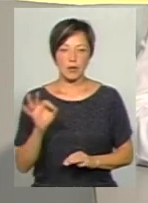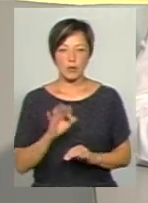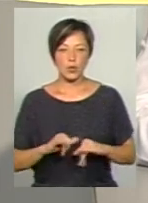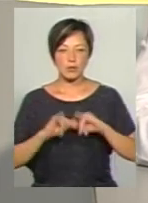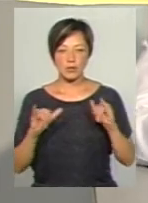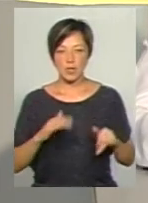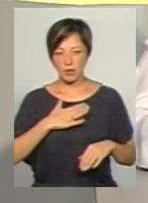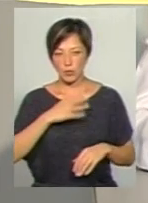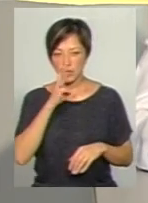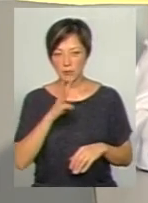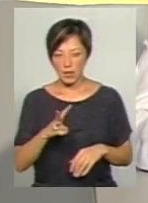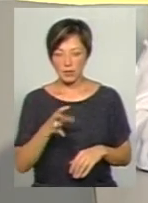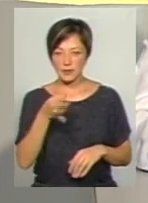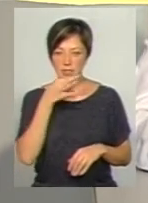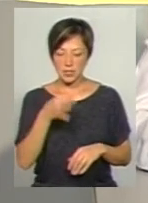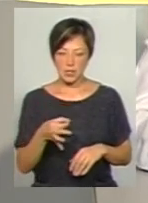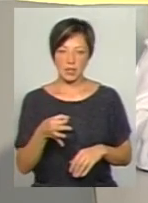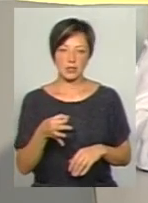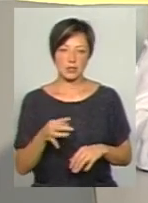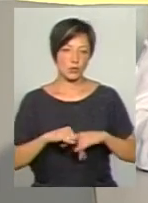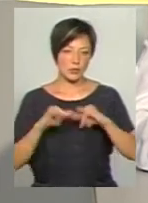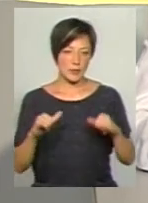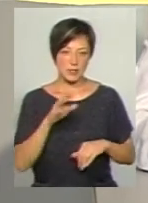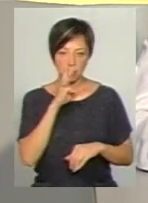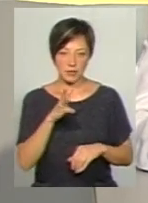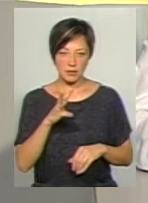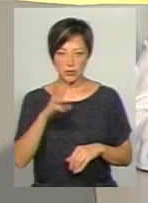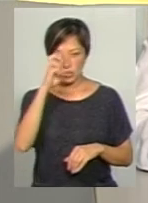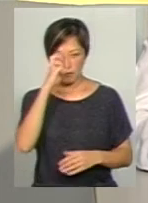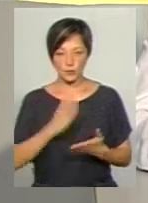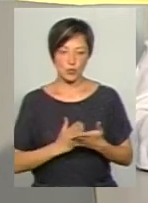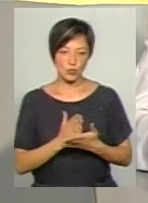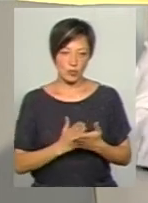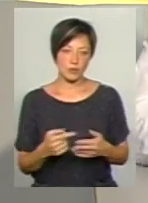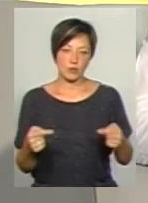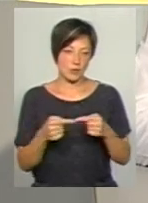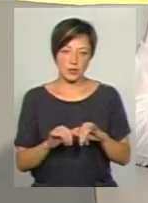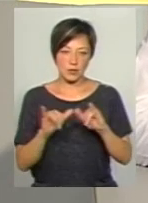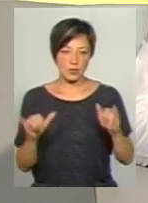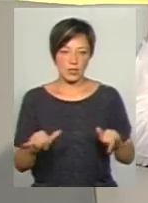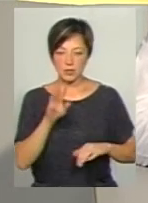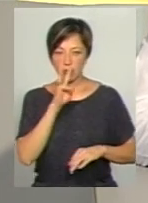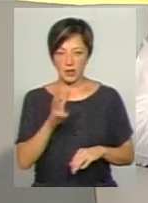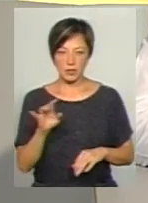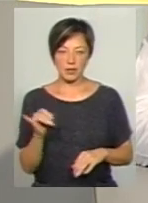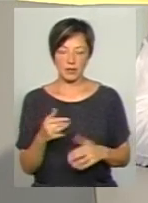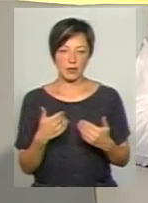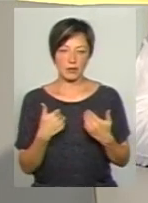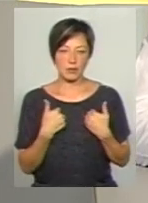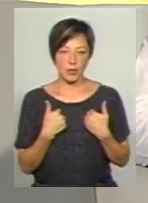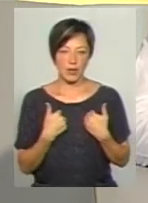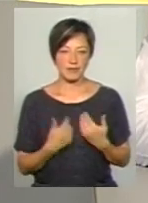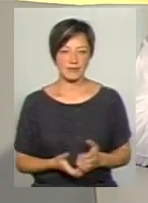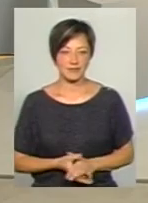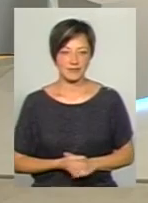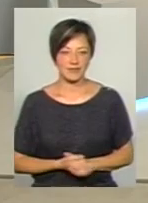заробітної плати, те, що ви сказали, зросла заробітна плата державним службовцям, відповідно, і зросла заробітна плата і у фасолі.